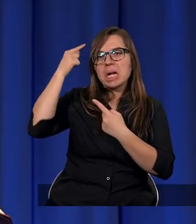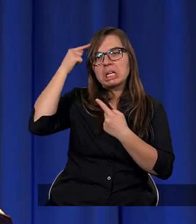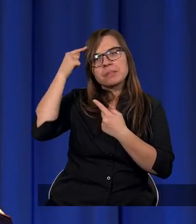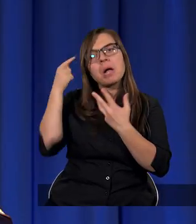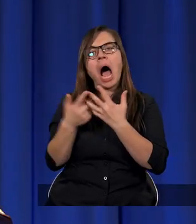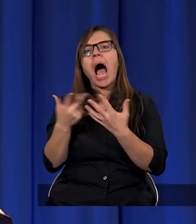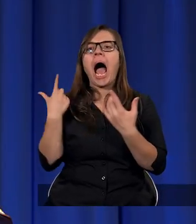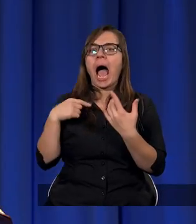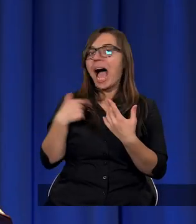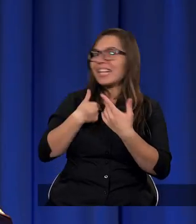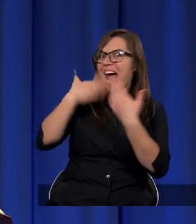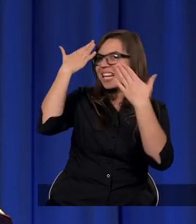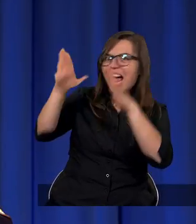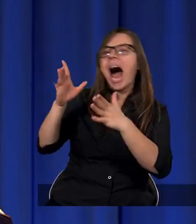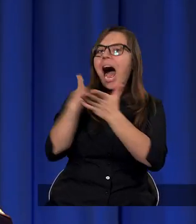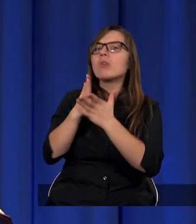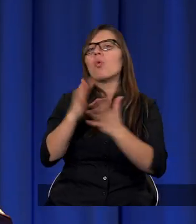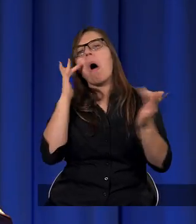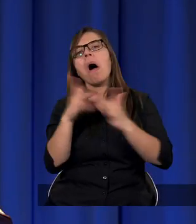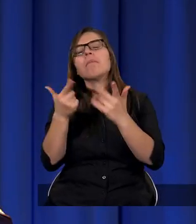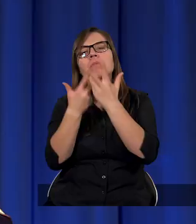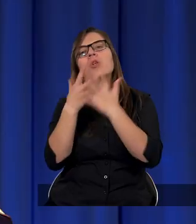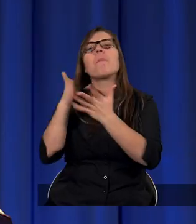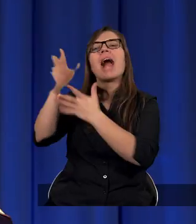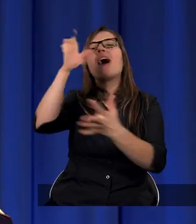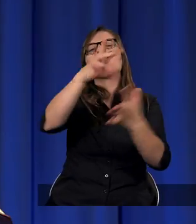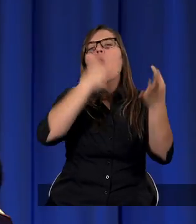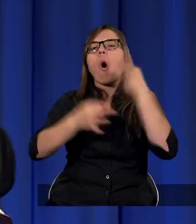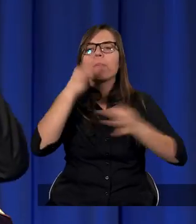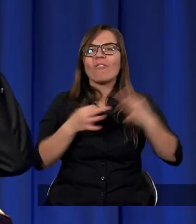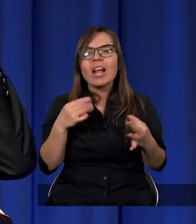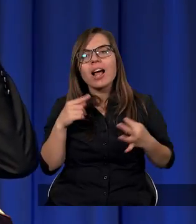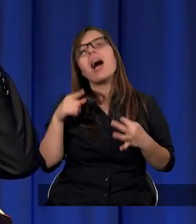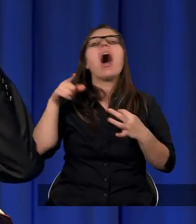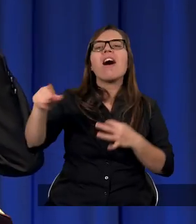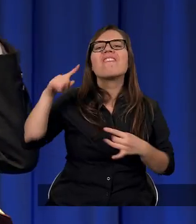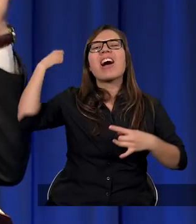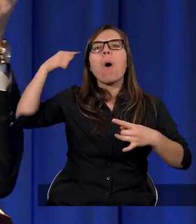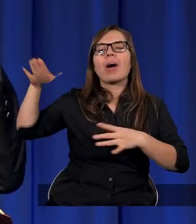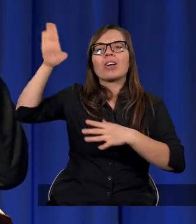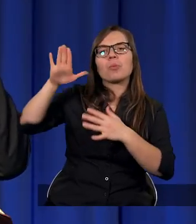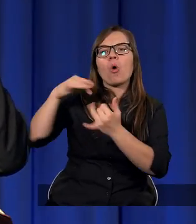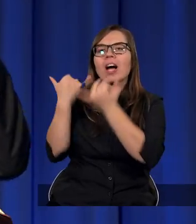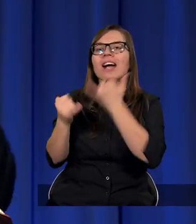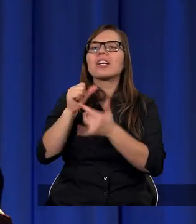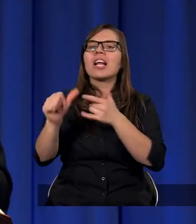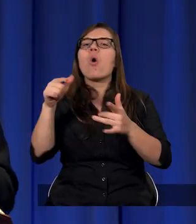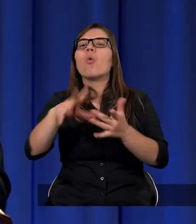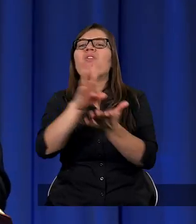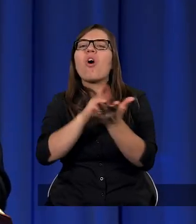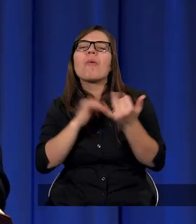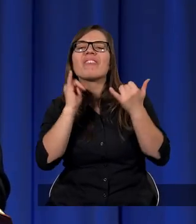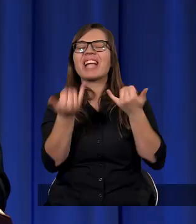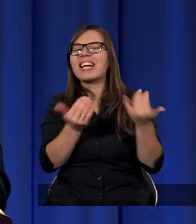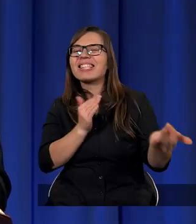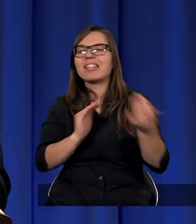odbieramy go, chociaż go nie znamy. Tak samo, jeżeli nasze wyobrażenie Boga jest uformowane w jakiś